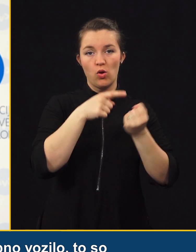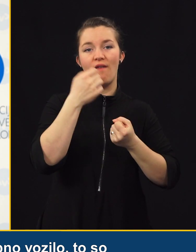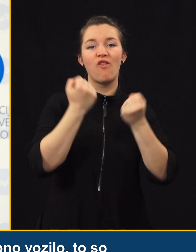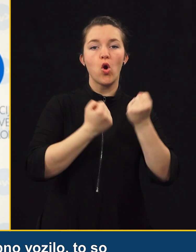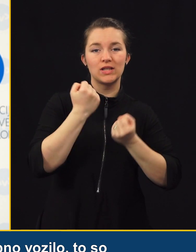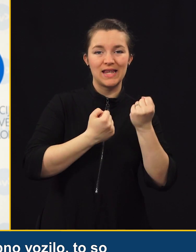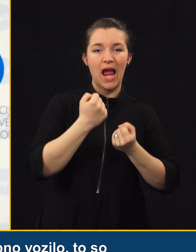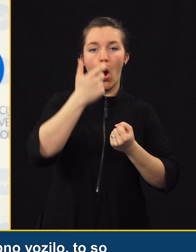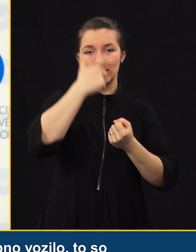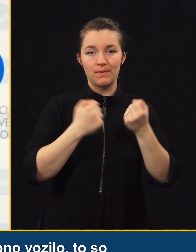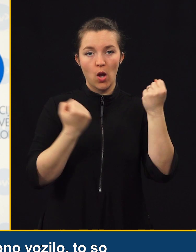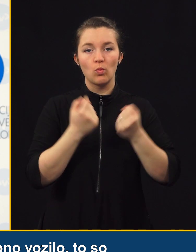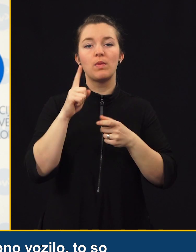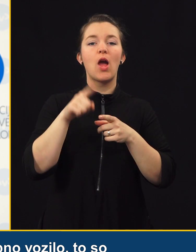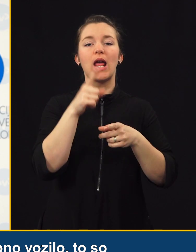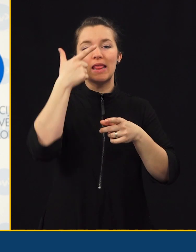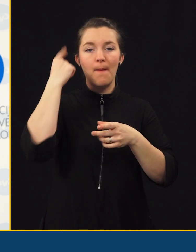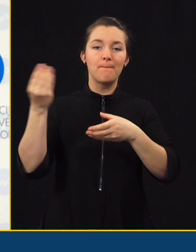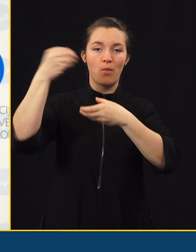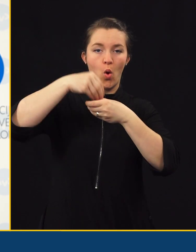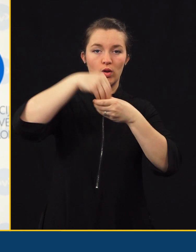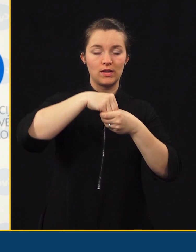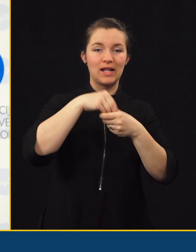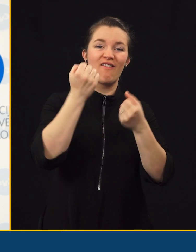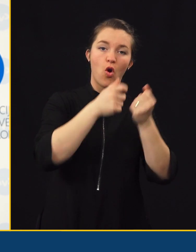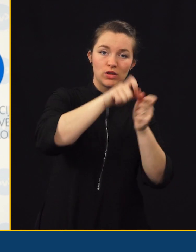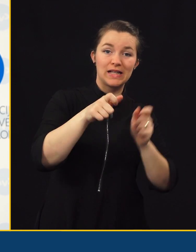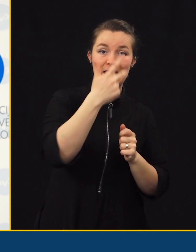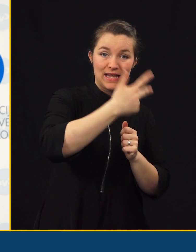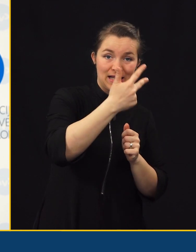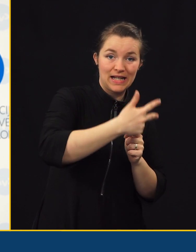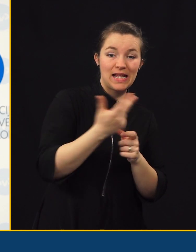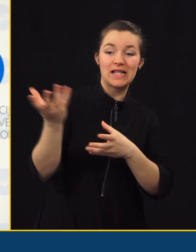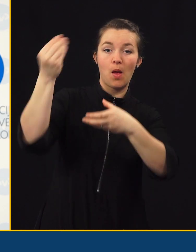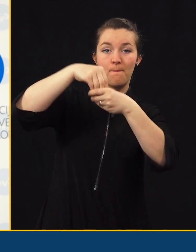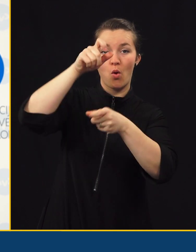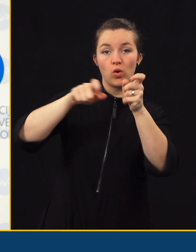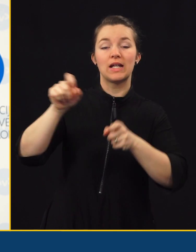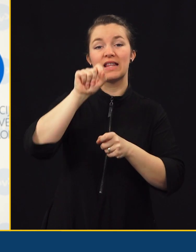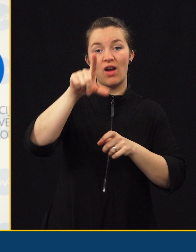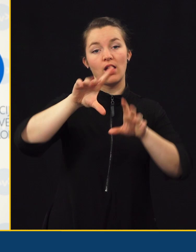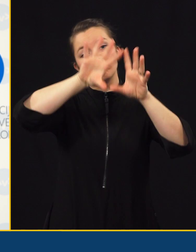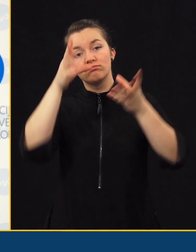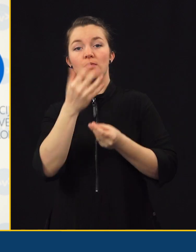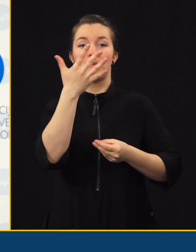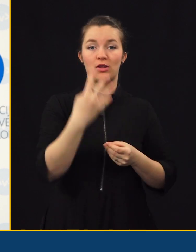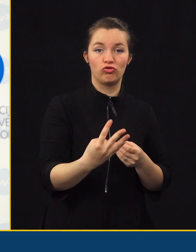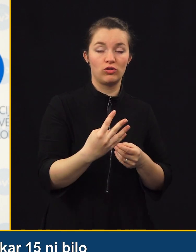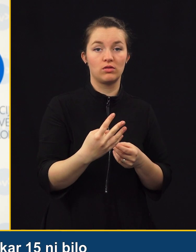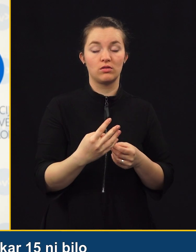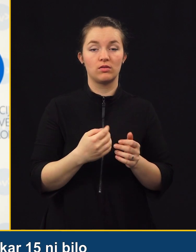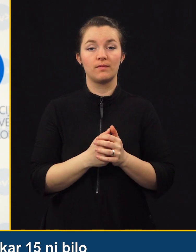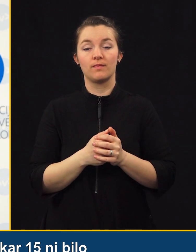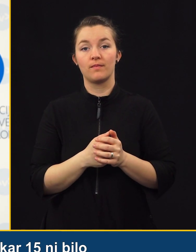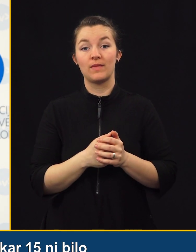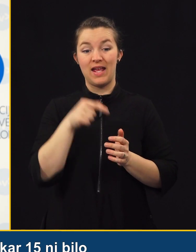to so vozniki osebnih avtomobilo in potniki, prvih je 33, drugih je 12 skupaj, torej 45. Zanimivo